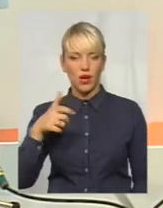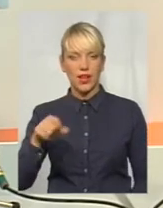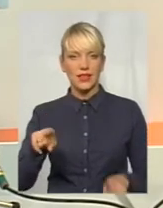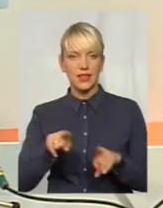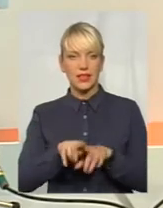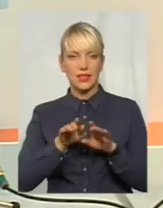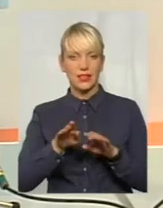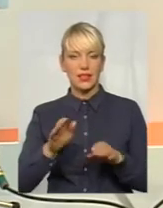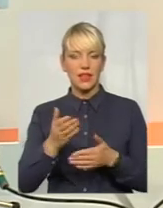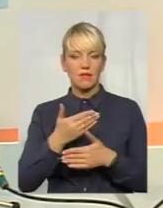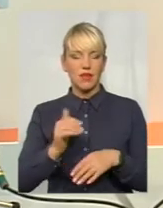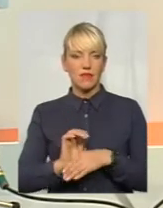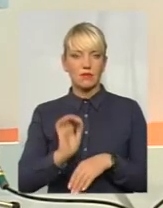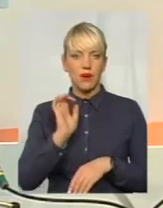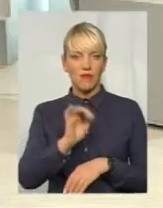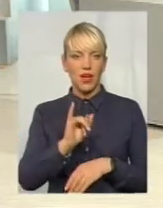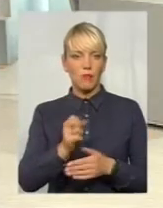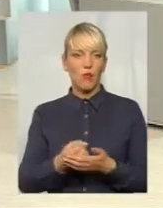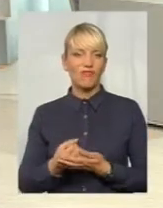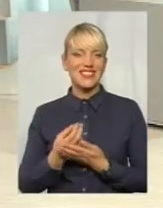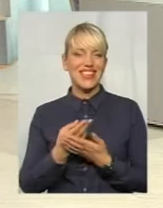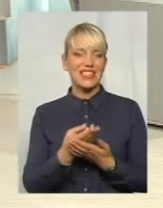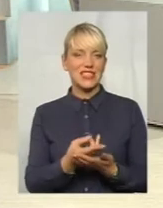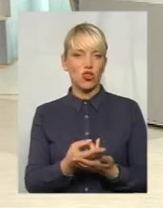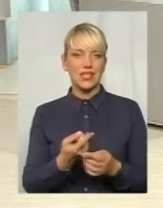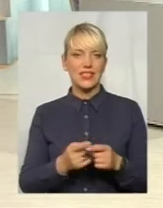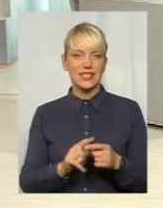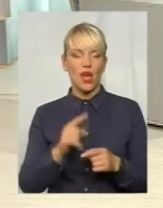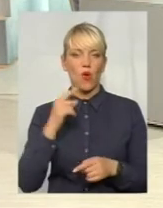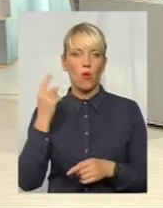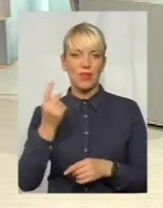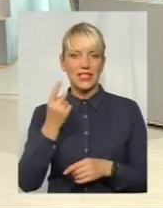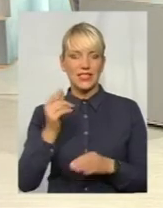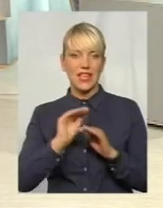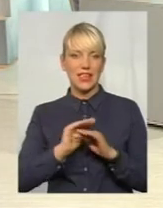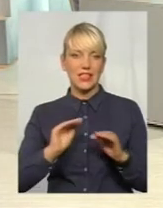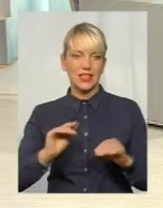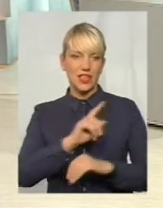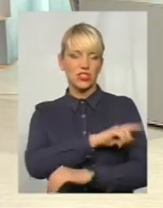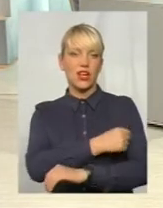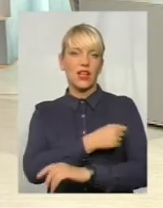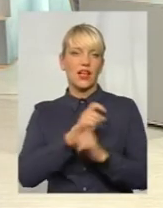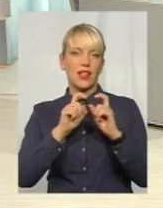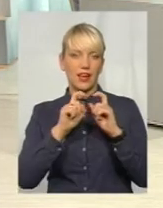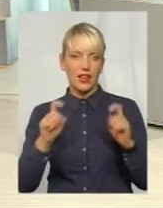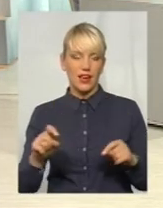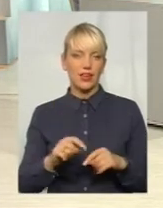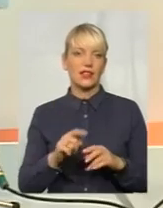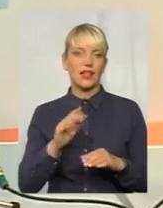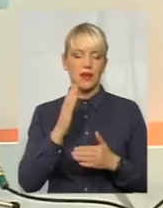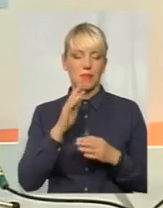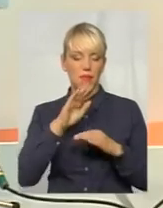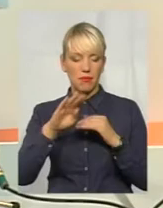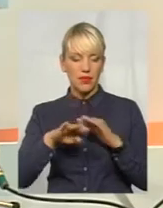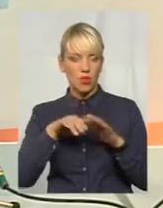в стаціонар. Уже в міську лікарню? Це обласна дитяча лікарня. І в обласній дитячій лікарні є під контролем